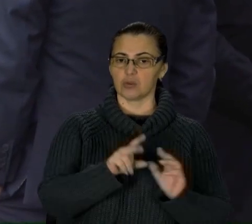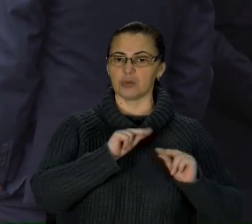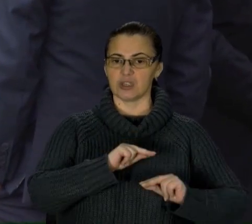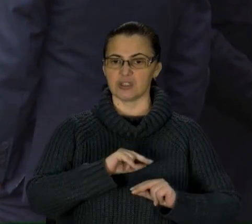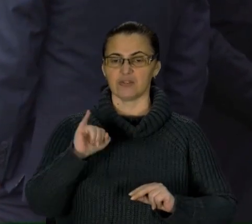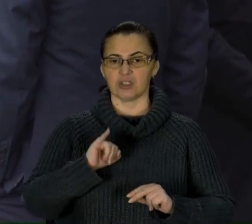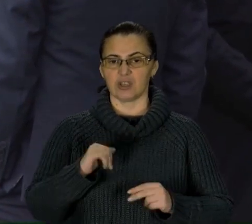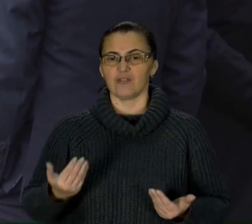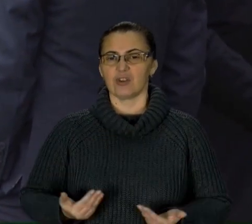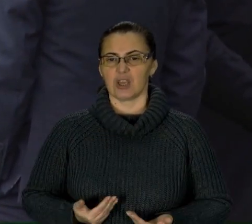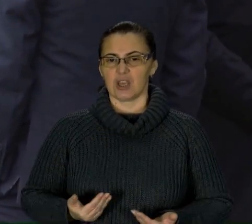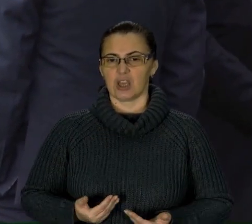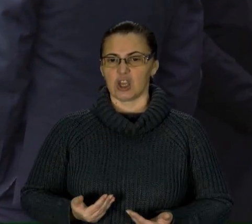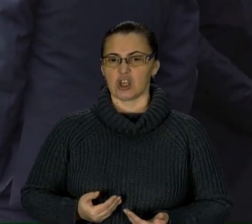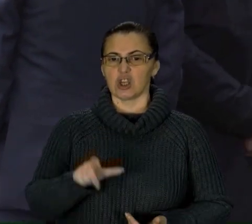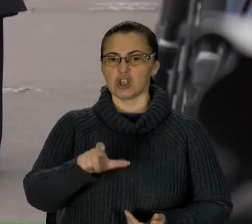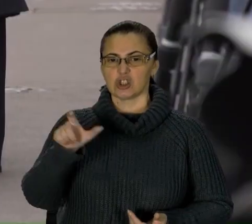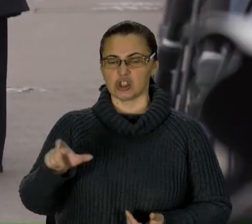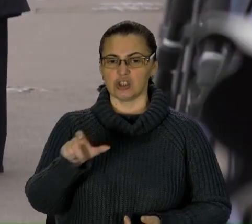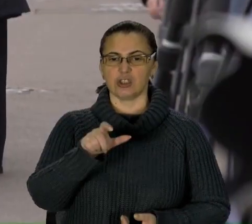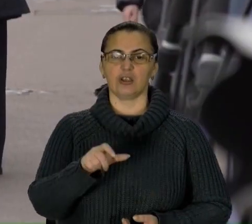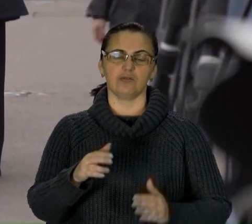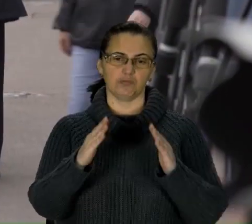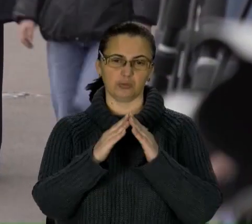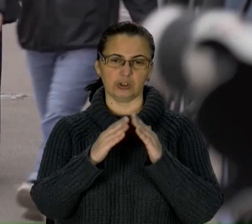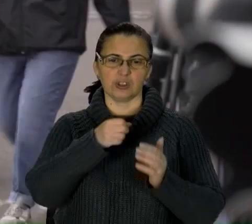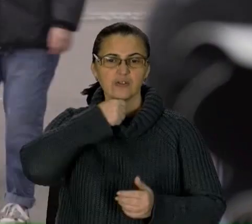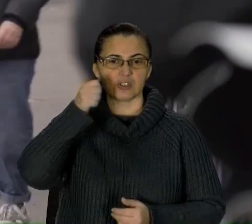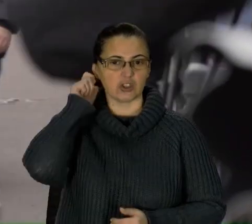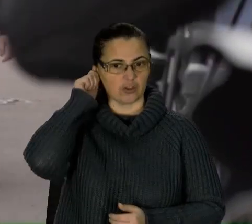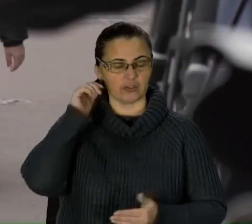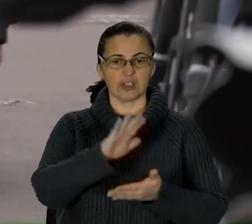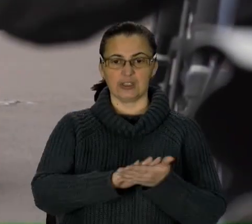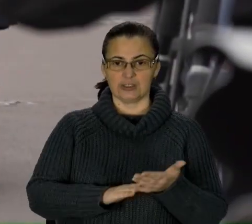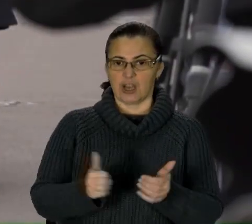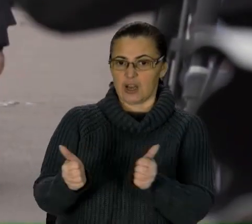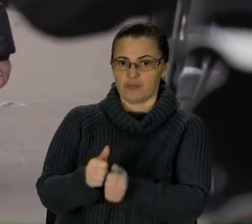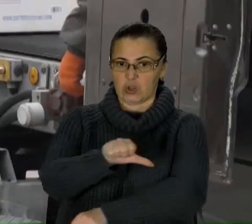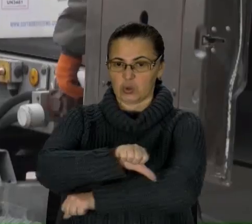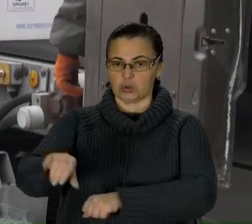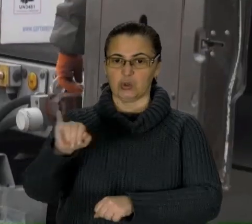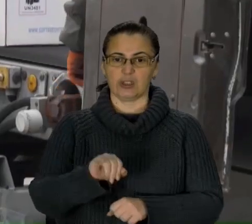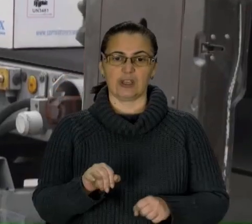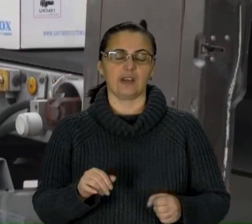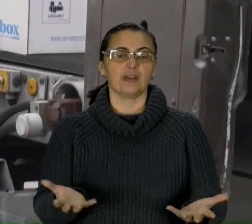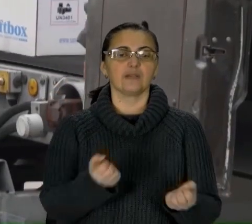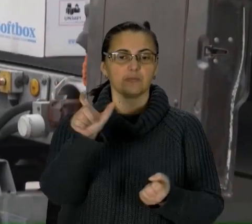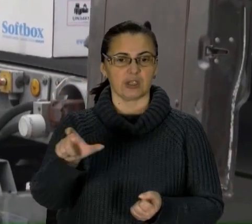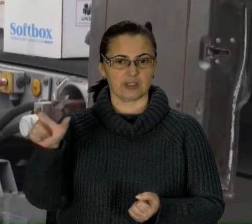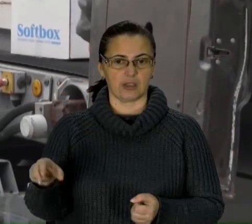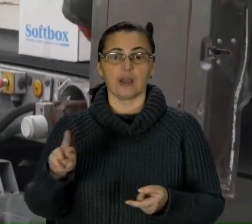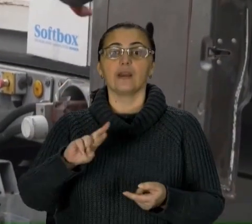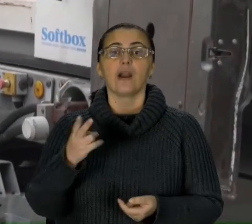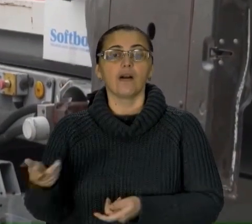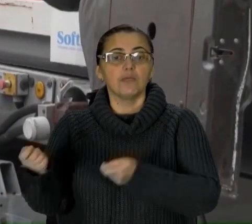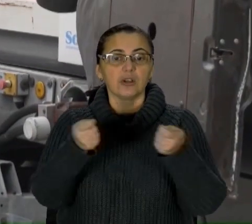і мешканців будинків для людей поважного віку. Далі – ДСНСників та прикордонників. Як доправлятимуть? Адже температурний режим